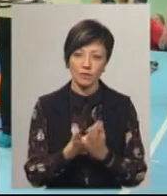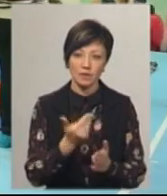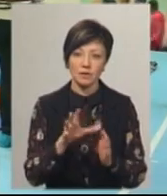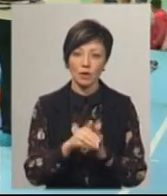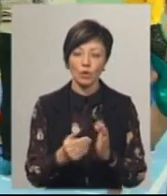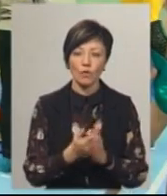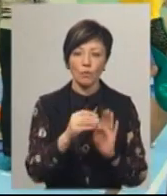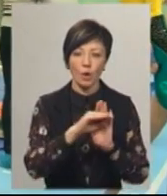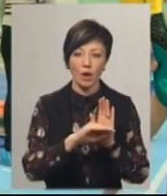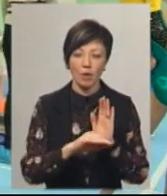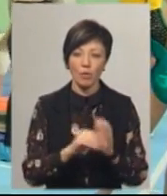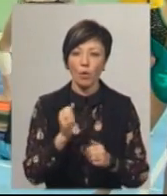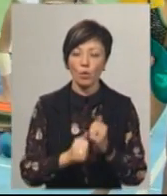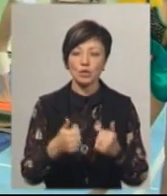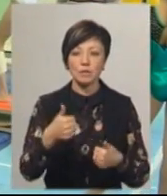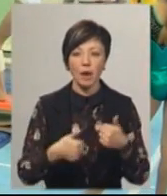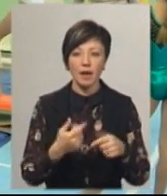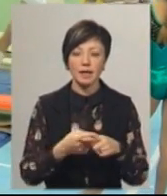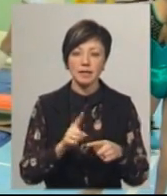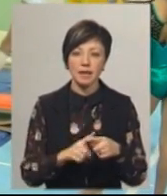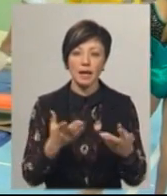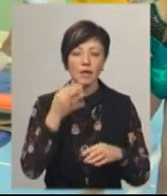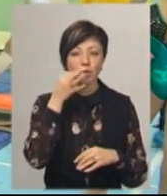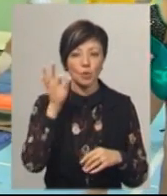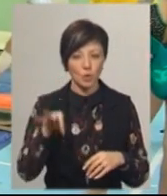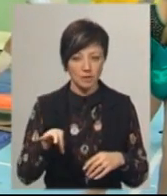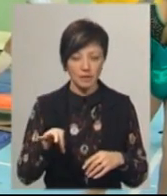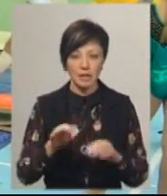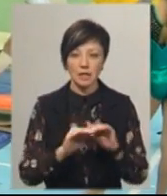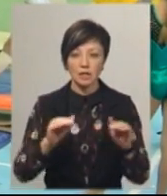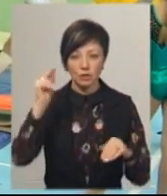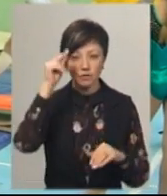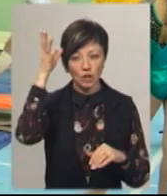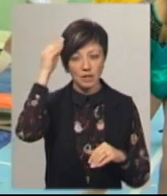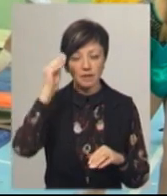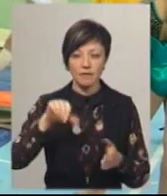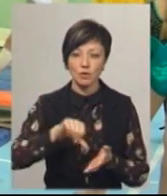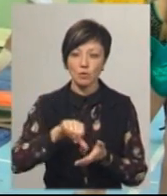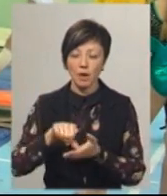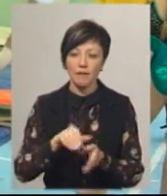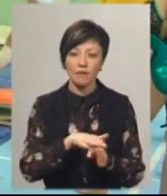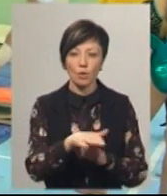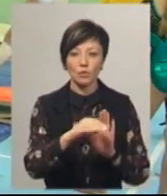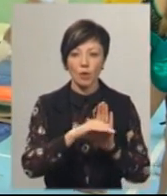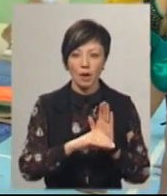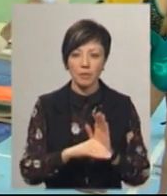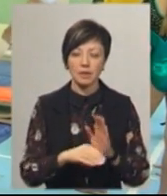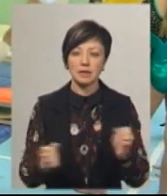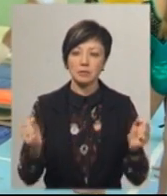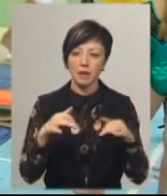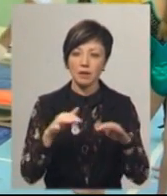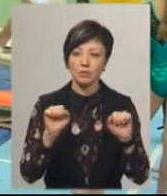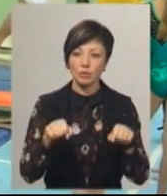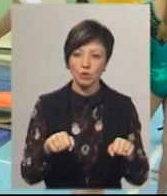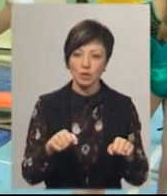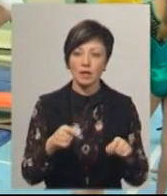пробуємо нову програму. Кожні змагання – це якийсь досвід. Діти вчаться виступати, виконувати програму, збиратися. Можна